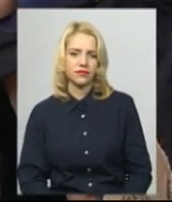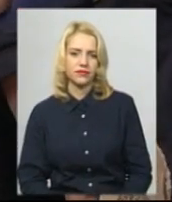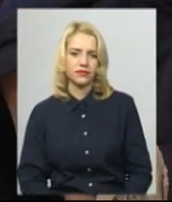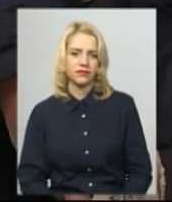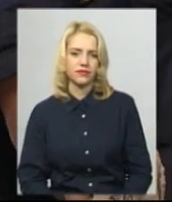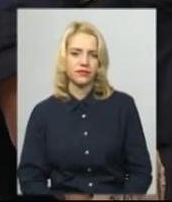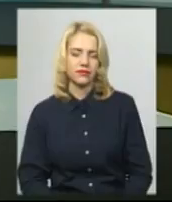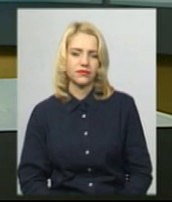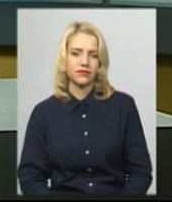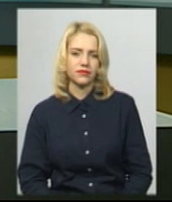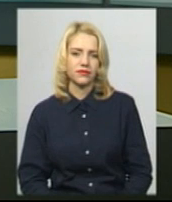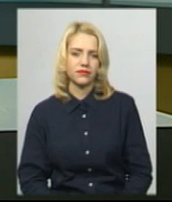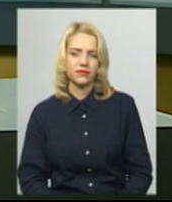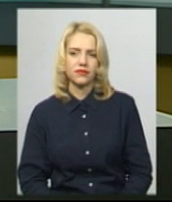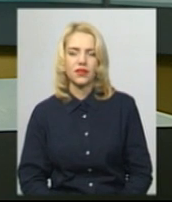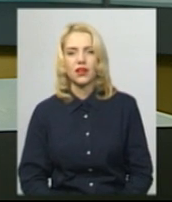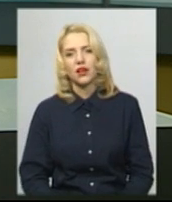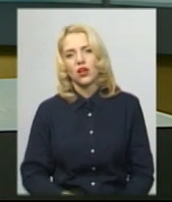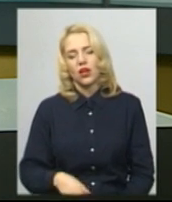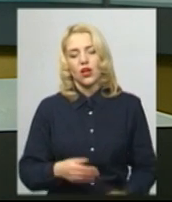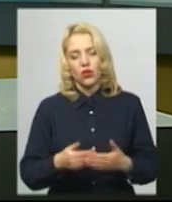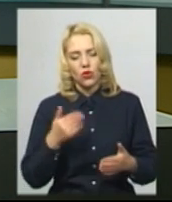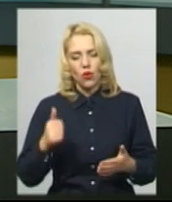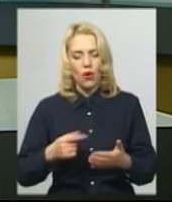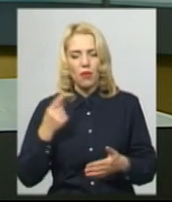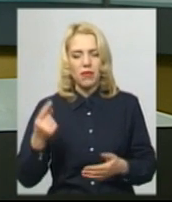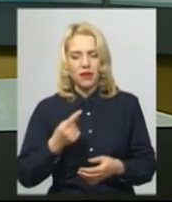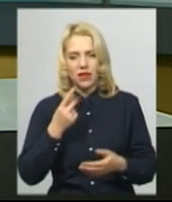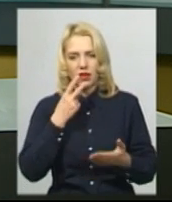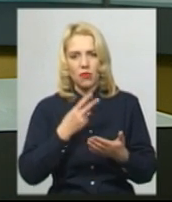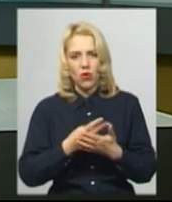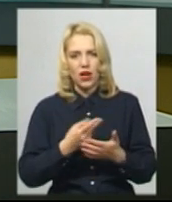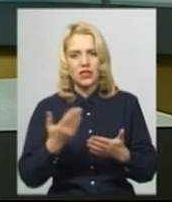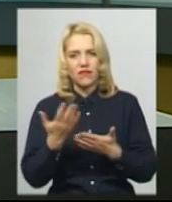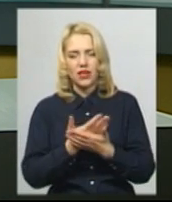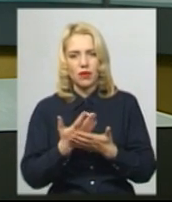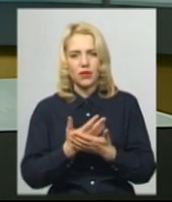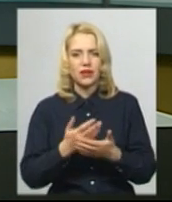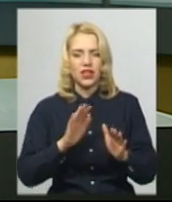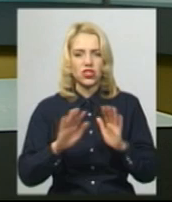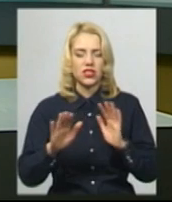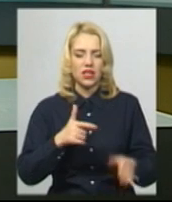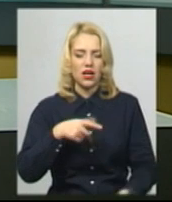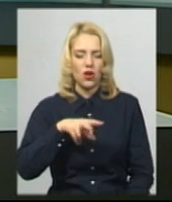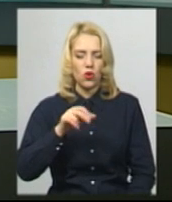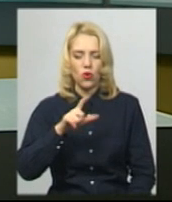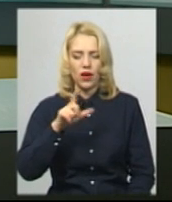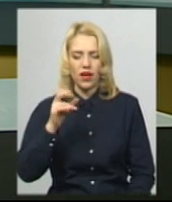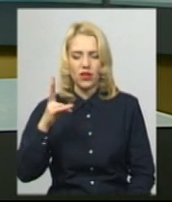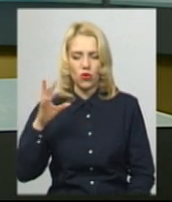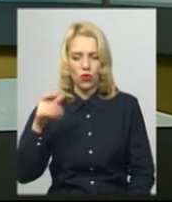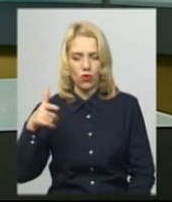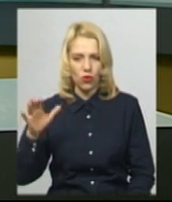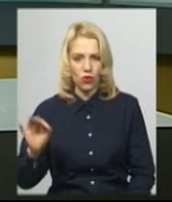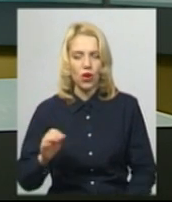Хмельницький. Допрем'єрний показ фільму режисера Дмитра Глухенького «Той, хто дністер» відбувся у Кам